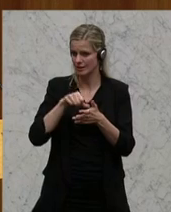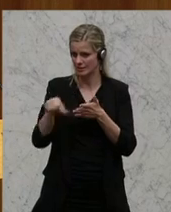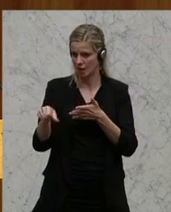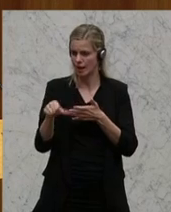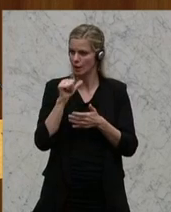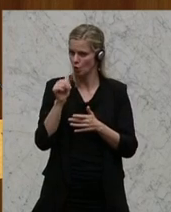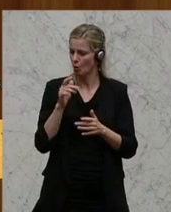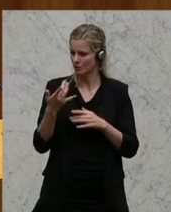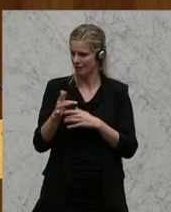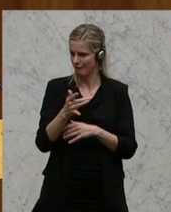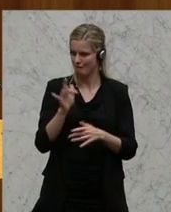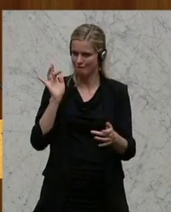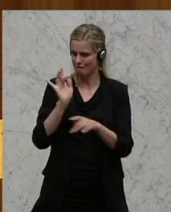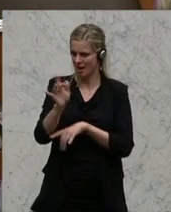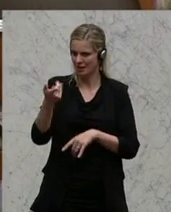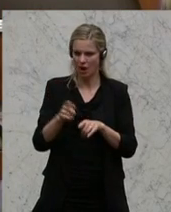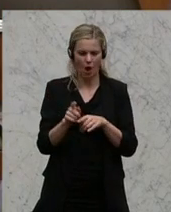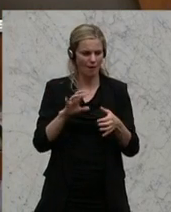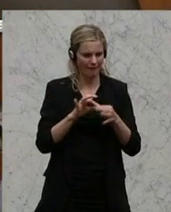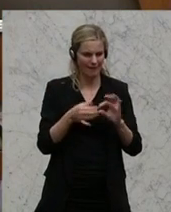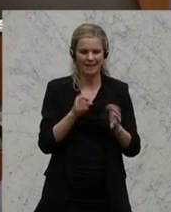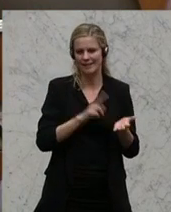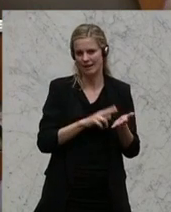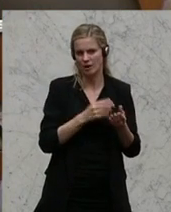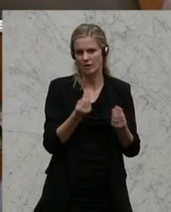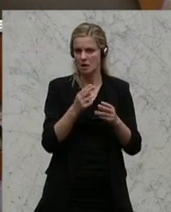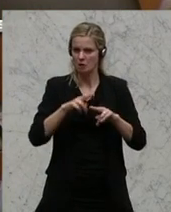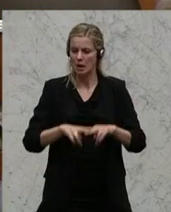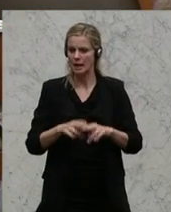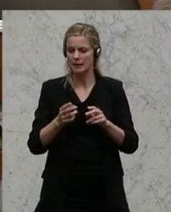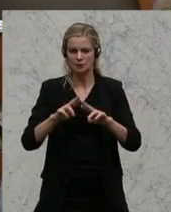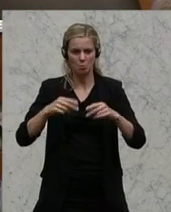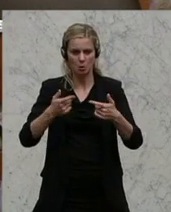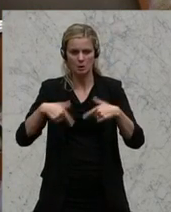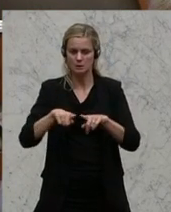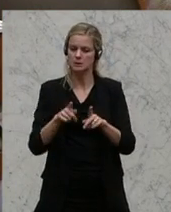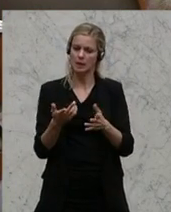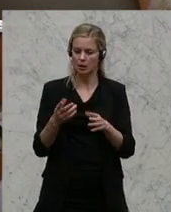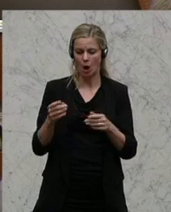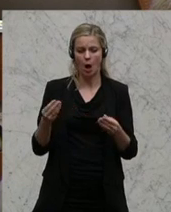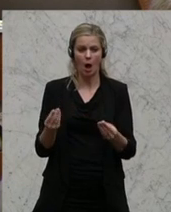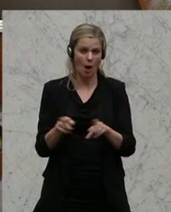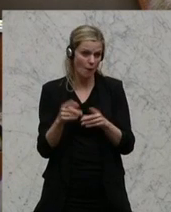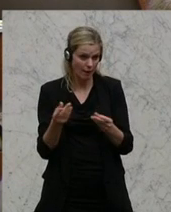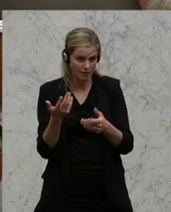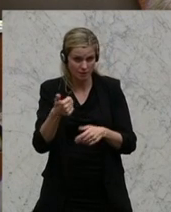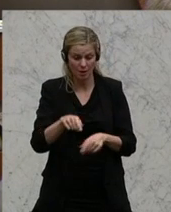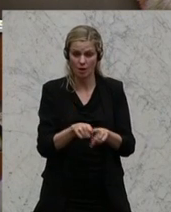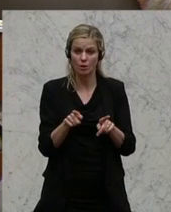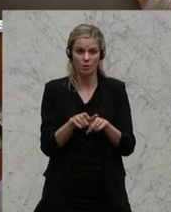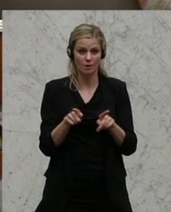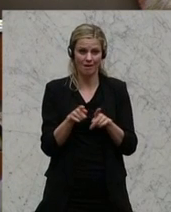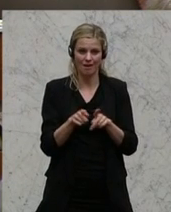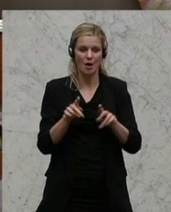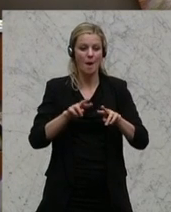Feinde, auch Kärnten netto letztlich. Ein bisschen was für die anderen Bundesländer, die jetzt zwar besser aussteigen, ja, und natürlich, und in erster Linie